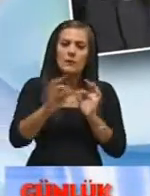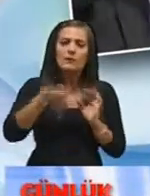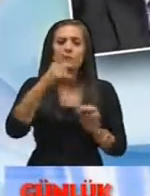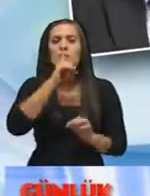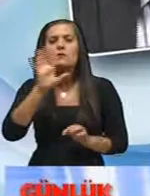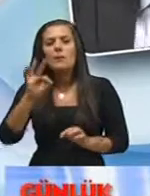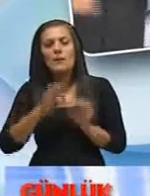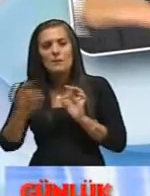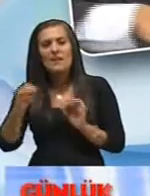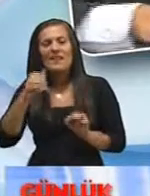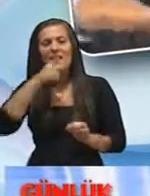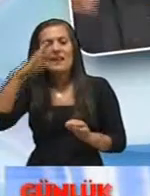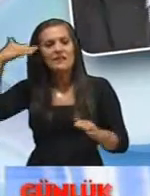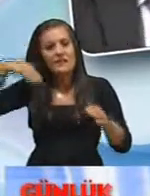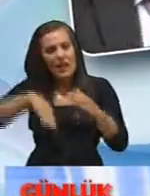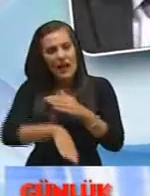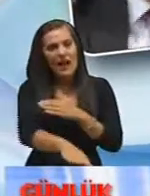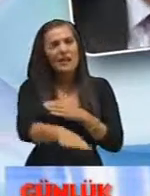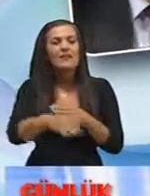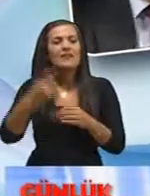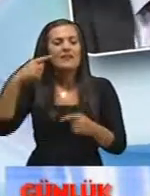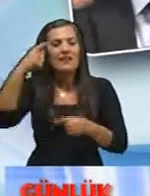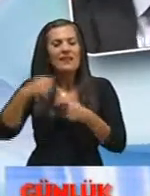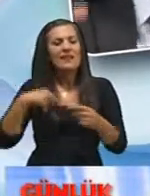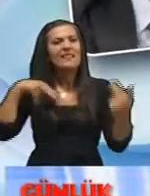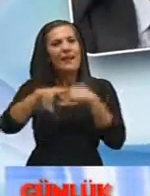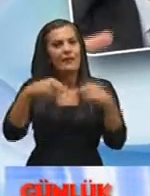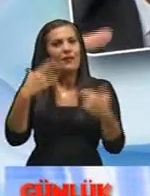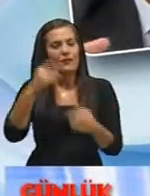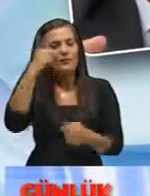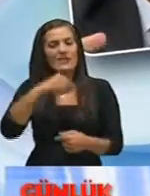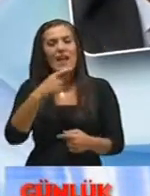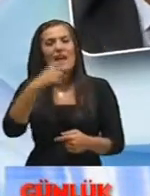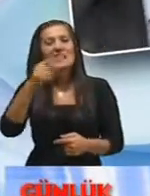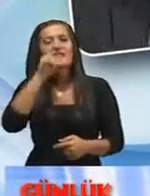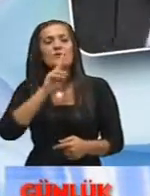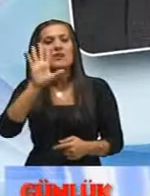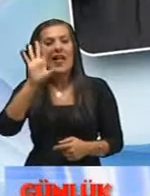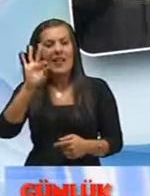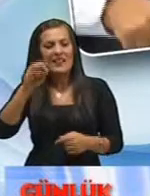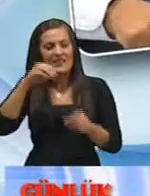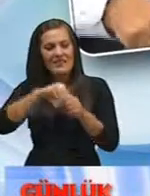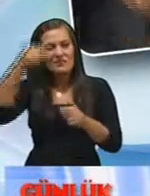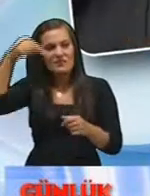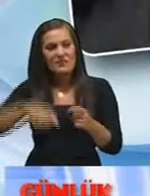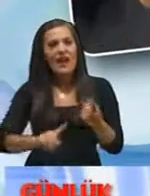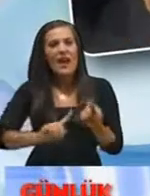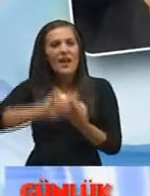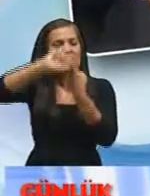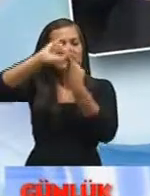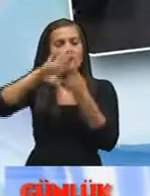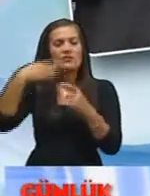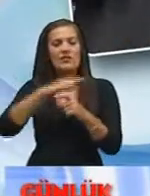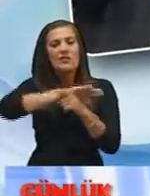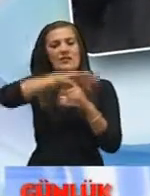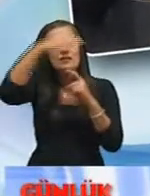dendi En sonunda işte Deniz altı Trafiği de yüksek olduğu için Boşveriyorum 250 eksi 250 koduna Askıda boru Üstüne